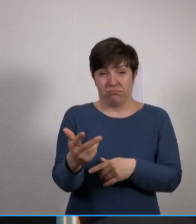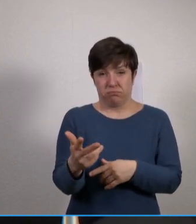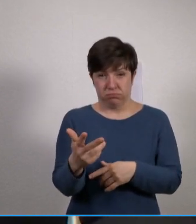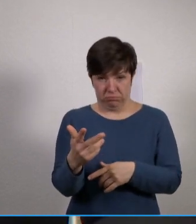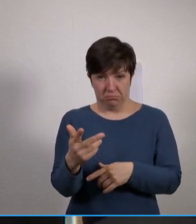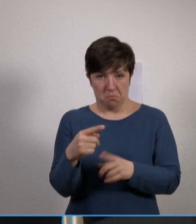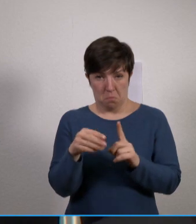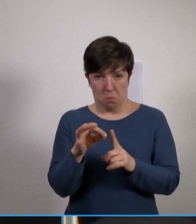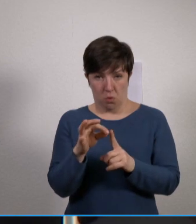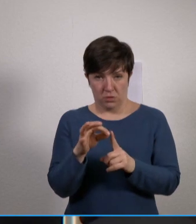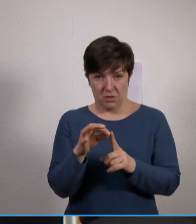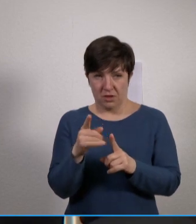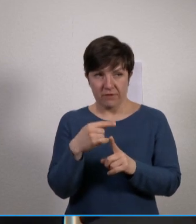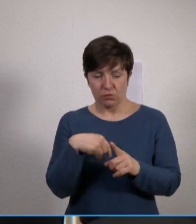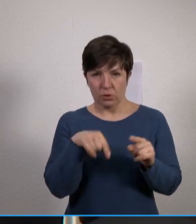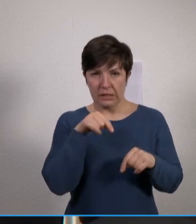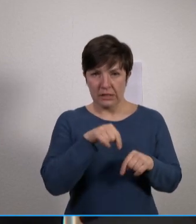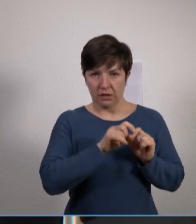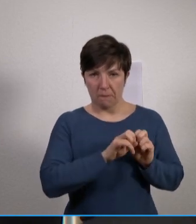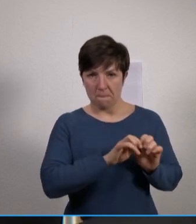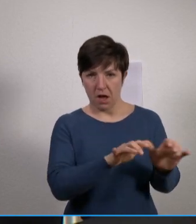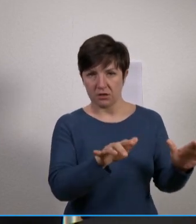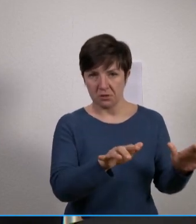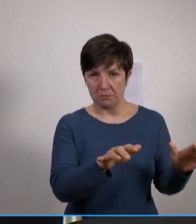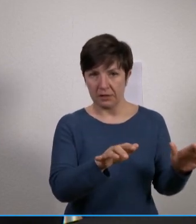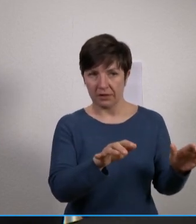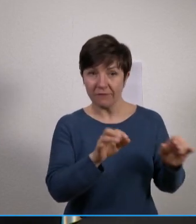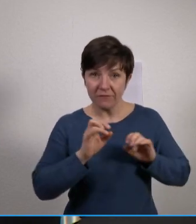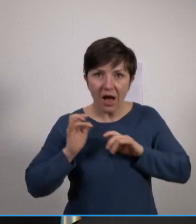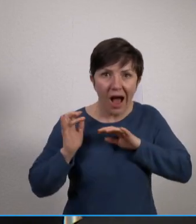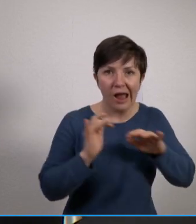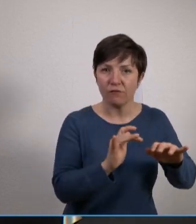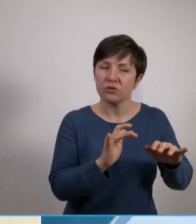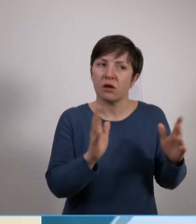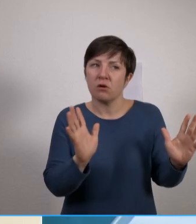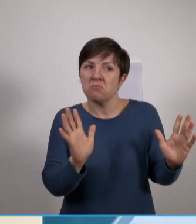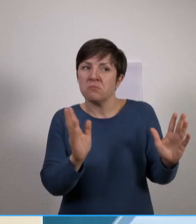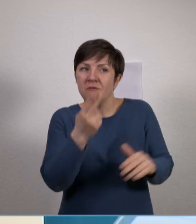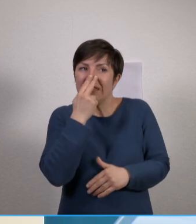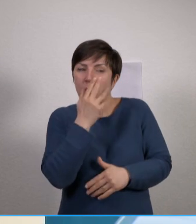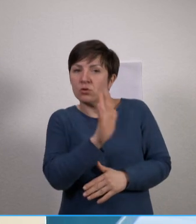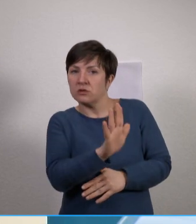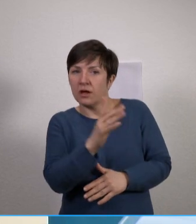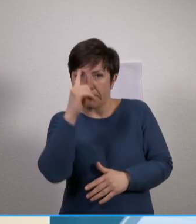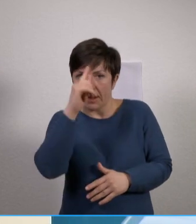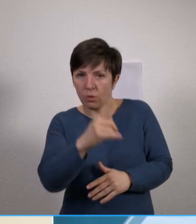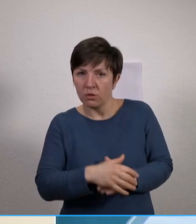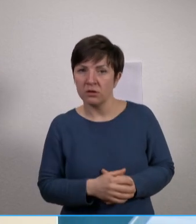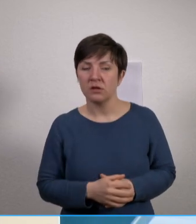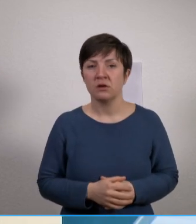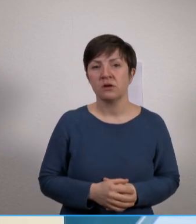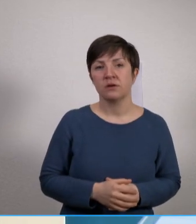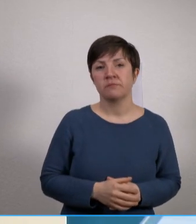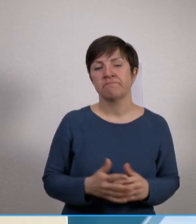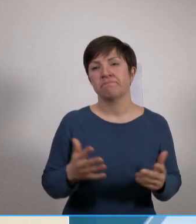Problem darstelle. Herr Professor Haverich, welche Herausforderungen ergeben sich dadurch mit Blick auf das Infektionsgeschehen? Gut, auf der einen Seite